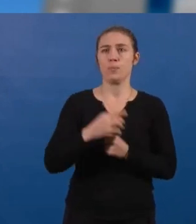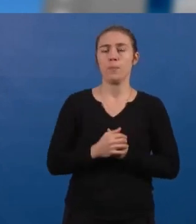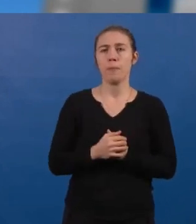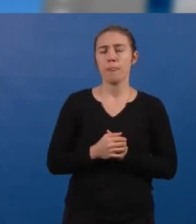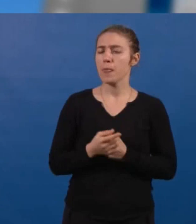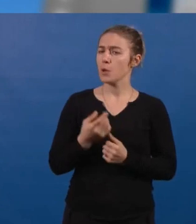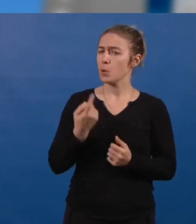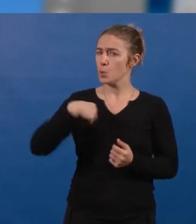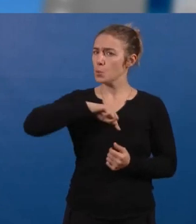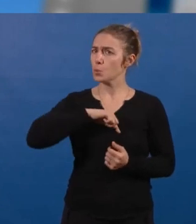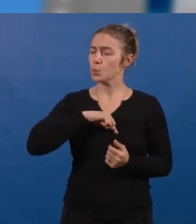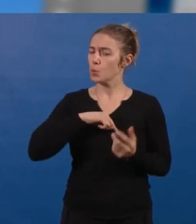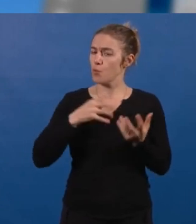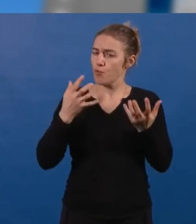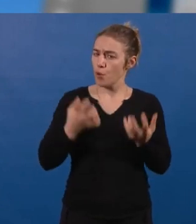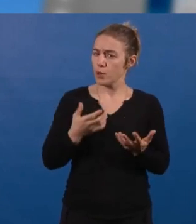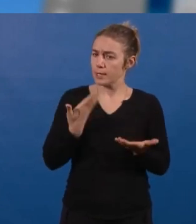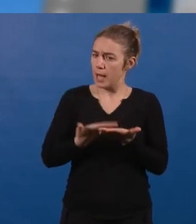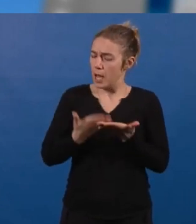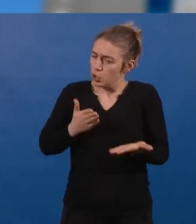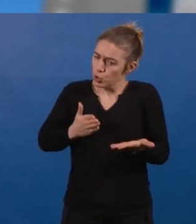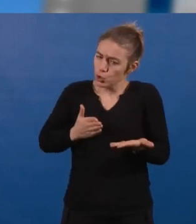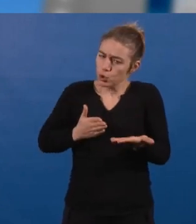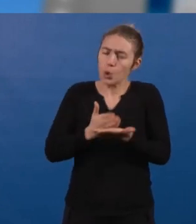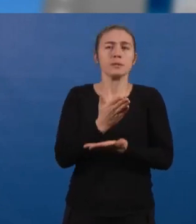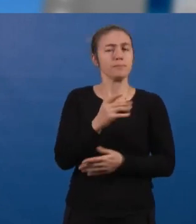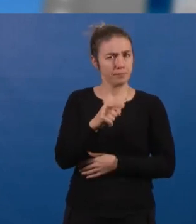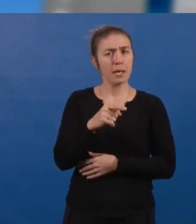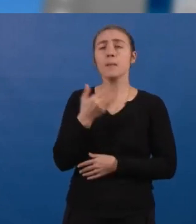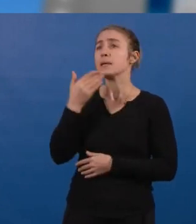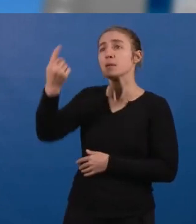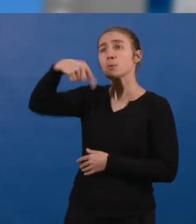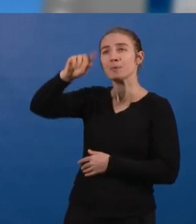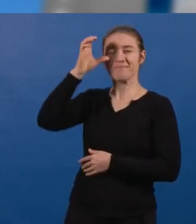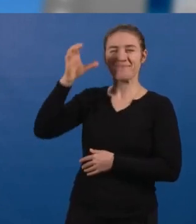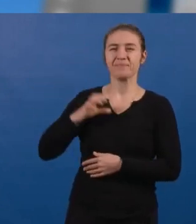sens. Je vous remercie pour votre attention.